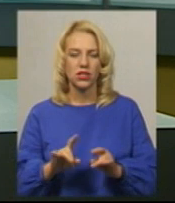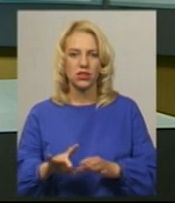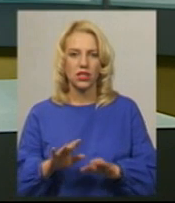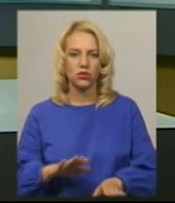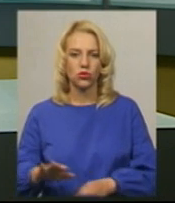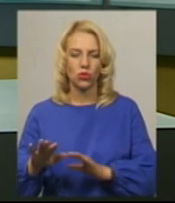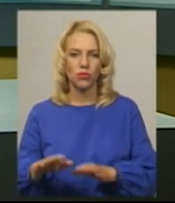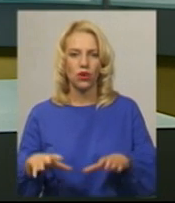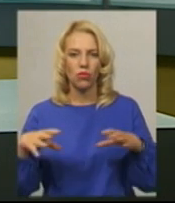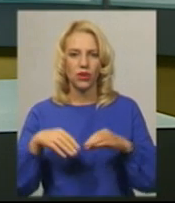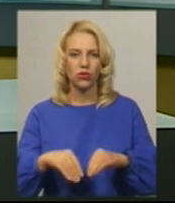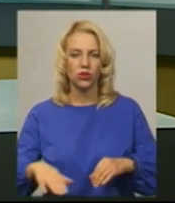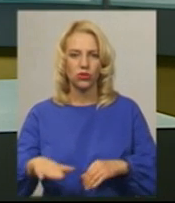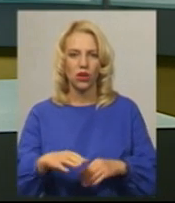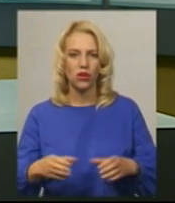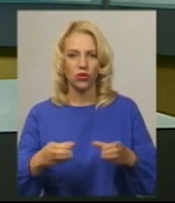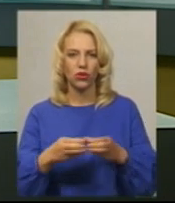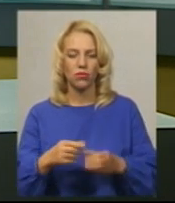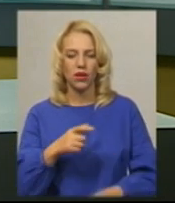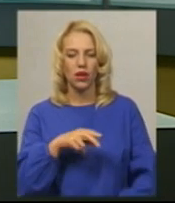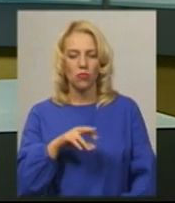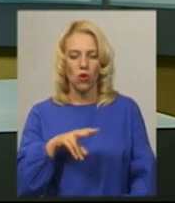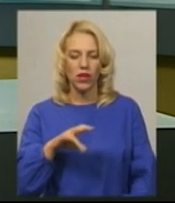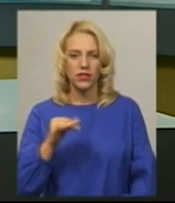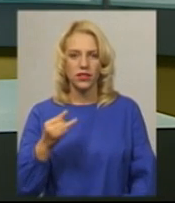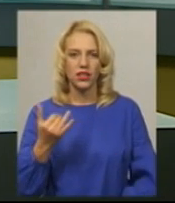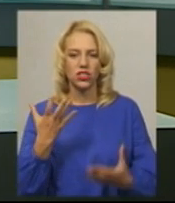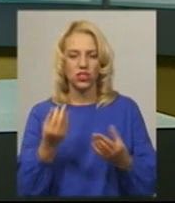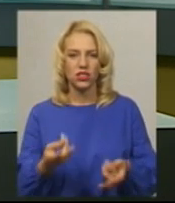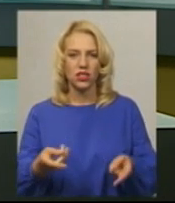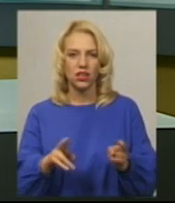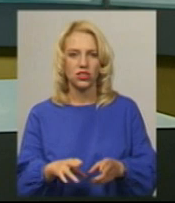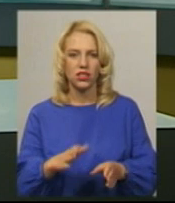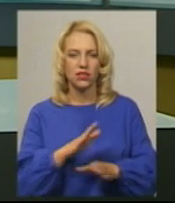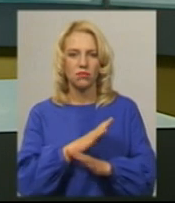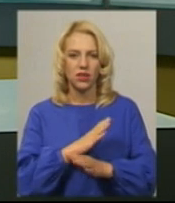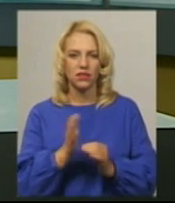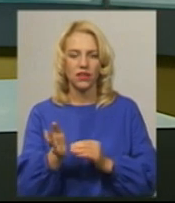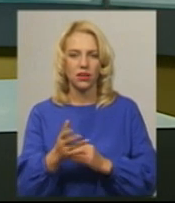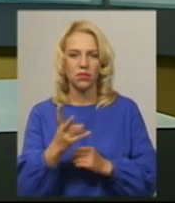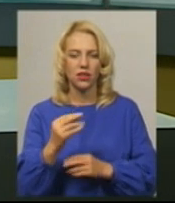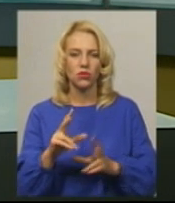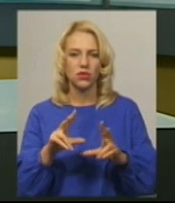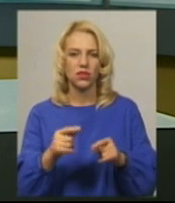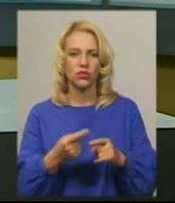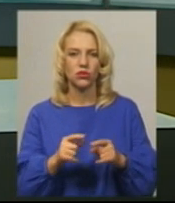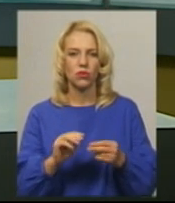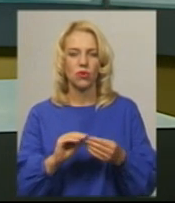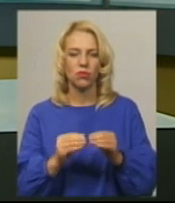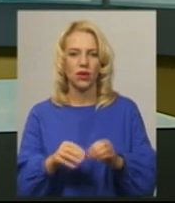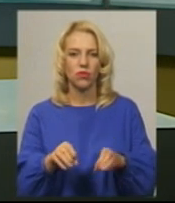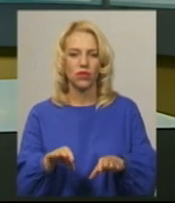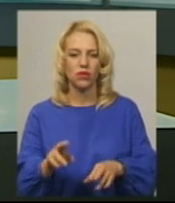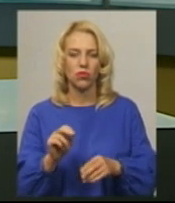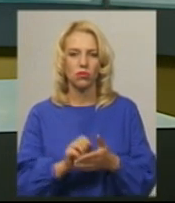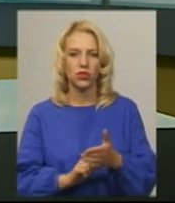територіальної громади Олег Кулінський. Додає, наразі у річці ще залишається мертва риба. Та обіцяє цю проблему вирішити. Про причини